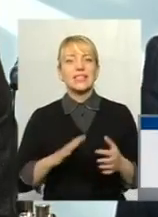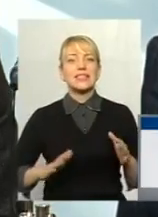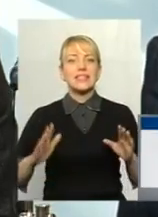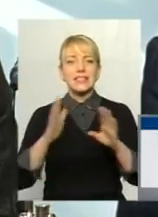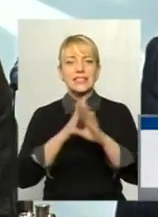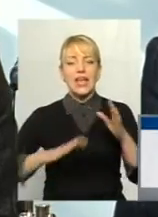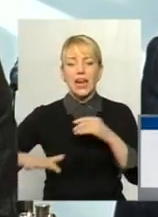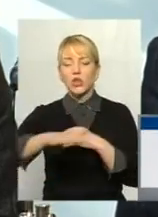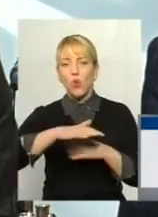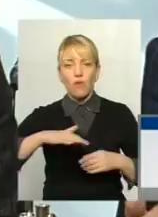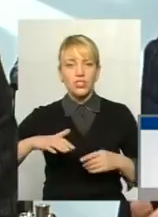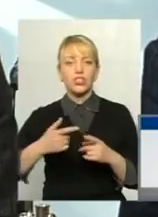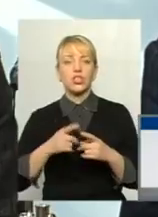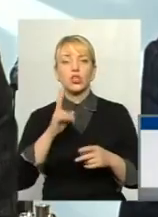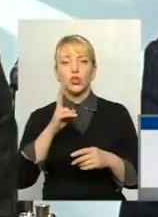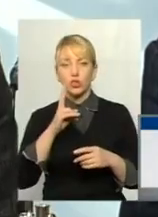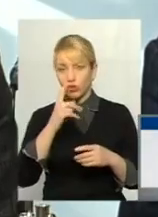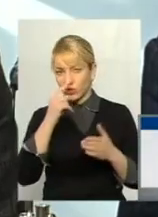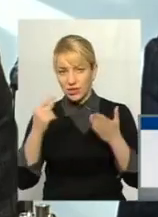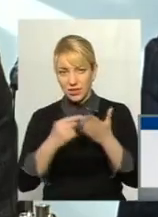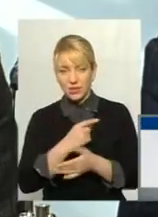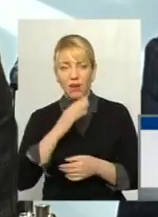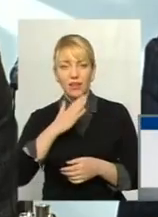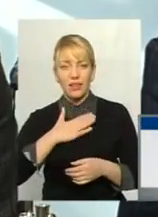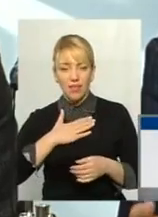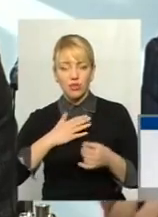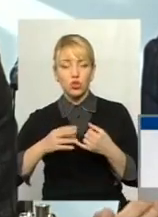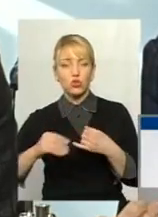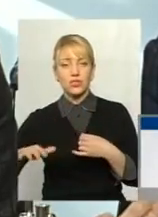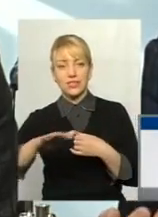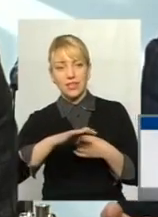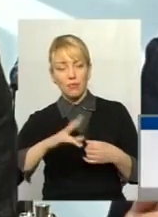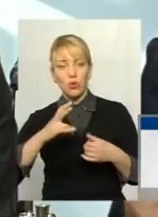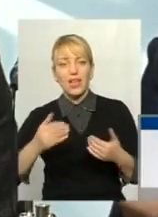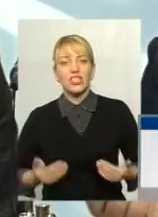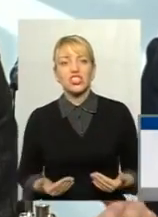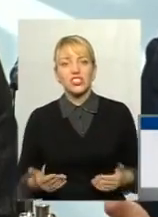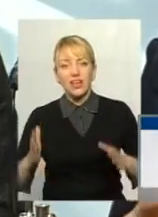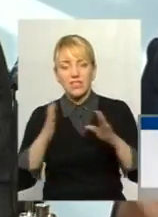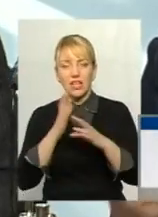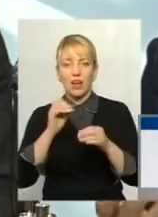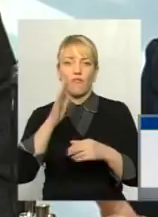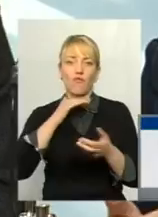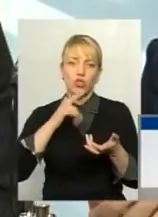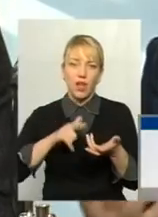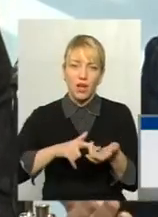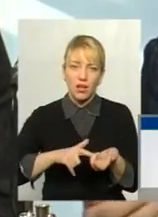хто зазіхає на нашу землю, на життєве середовище, не таке, як вода,